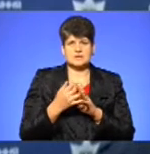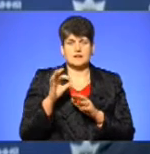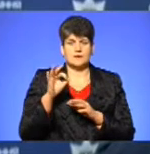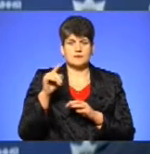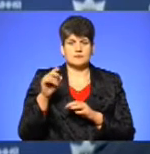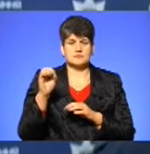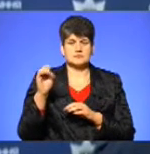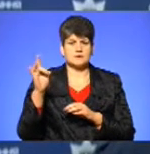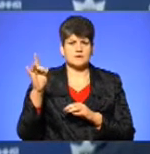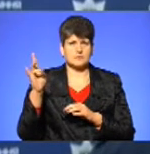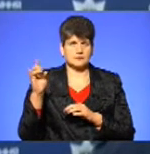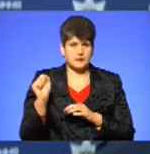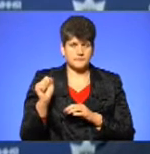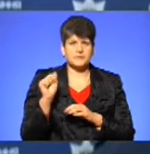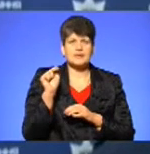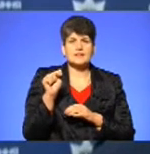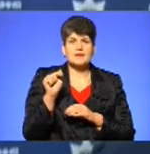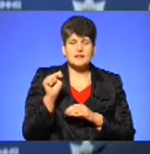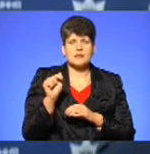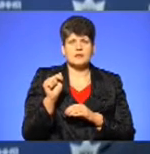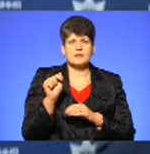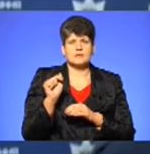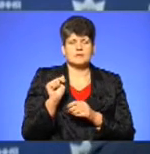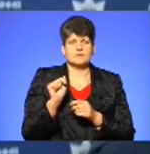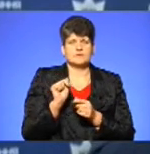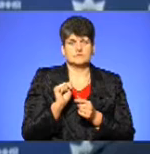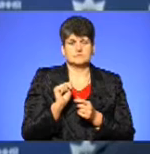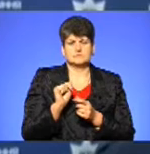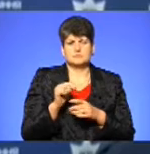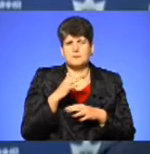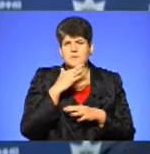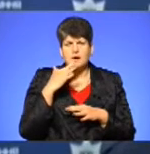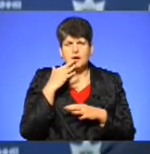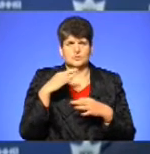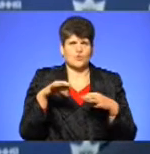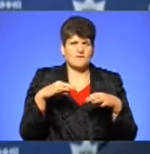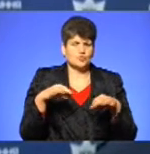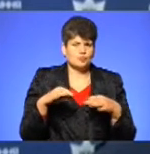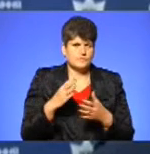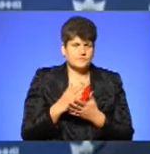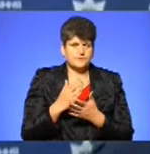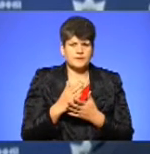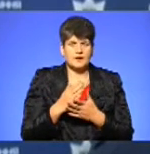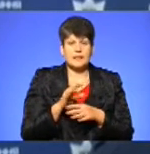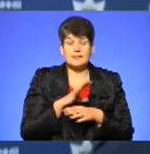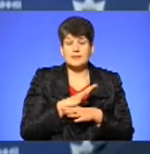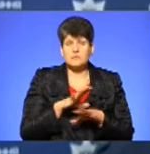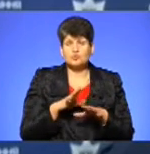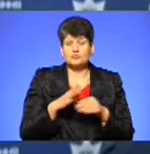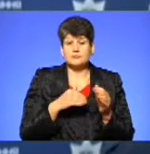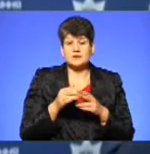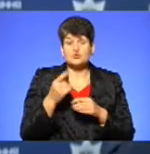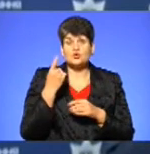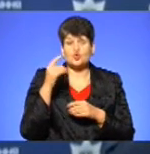досить такий густонаселений пункт, багато автомобілів, і не було практично жодного